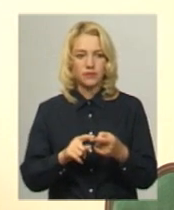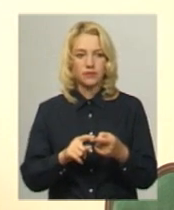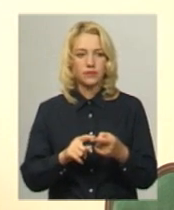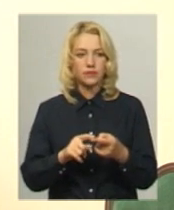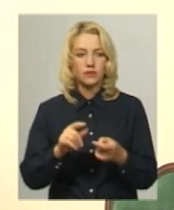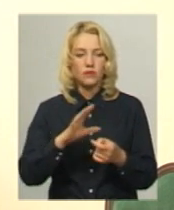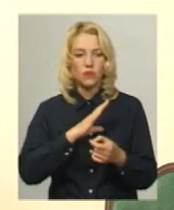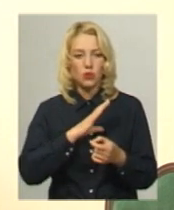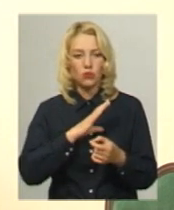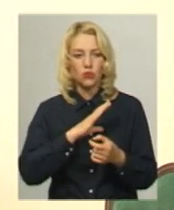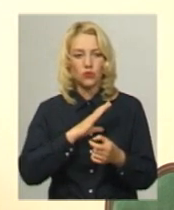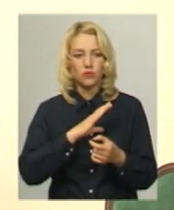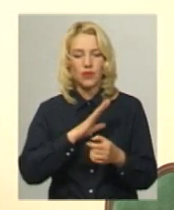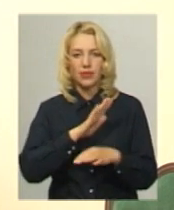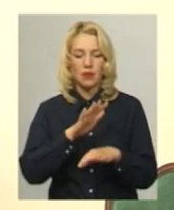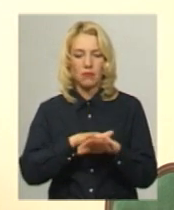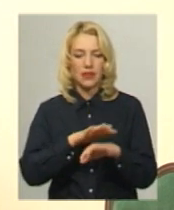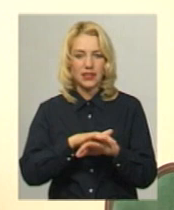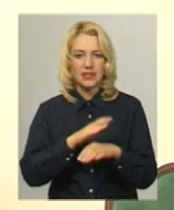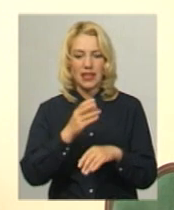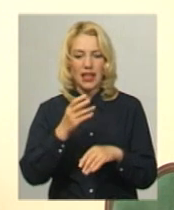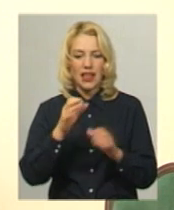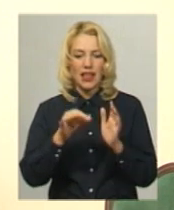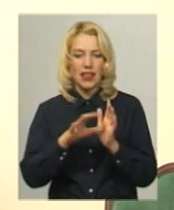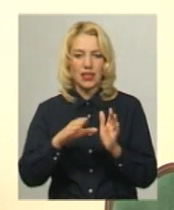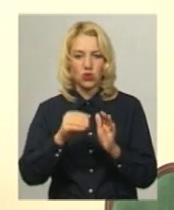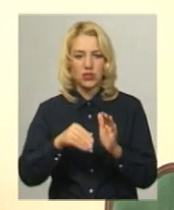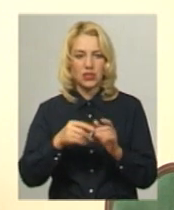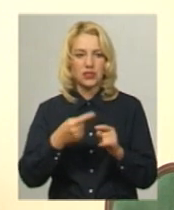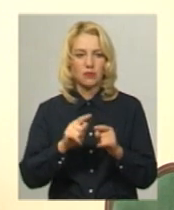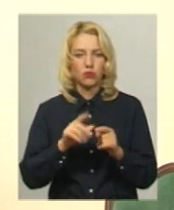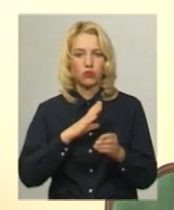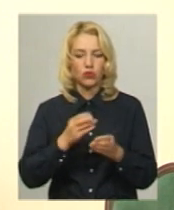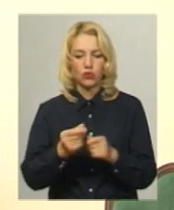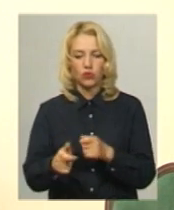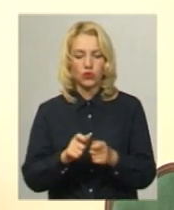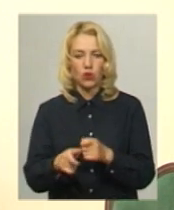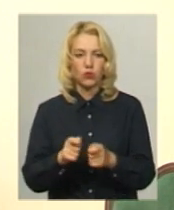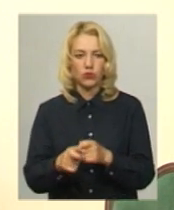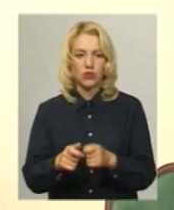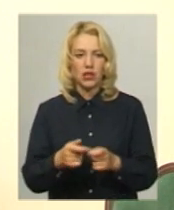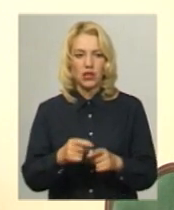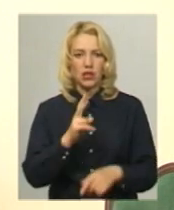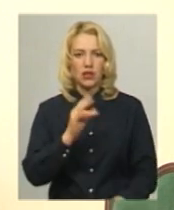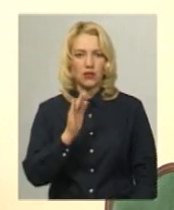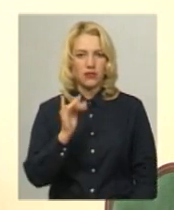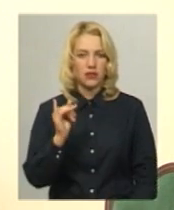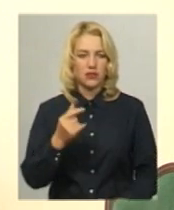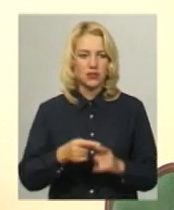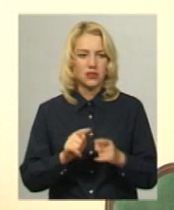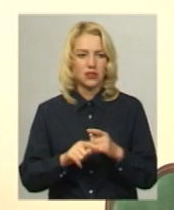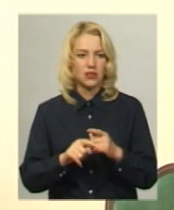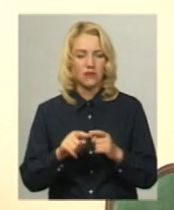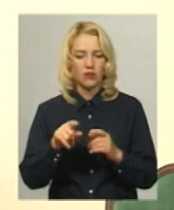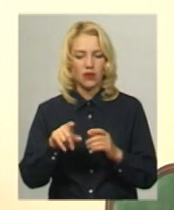здійснюється з використанням небанківських електронних платіжних систем. Зокрема, в даному випадку розрахунок здійснюється через платіжну систему Киві, щодо